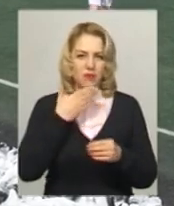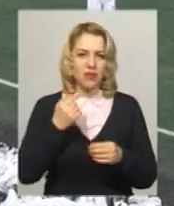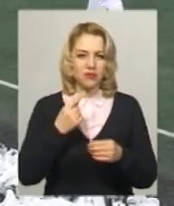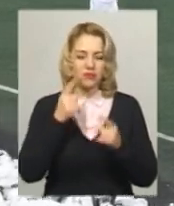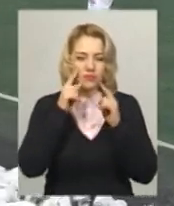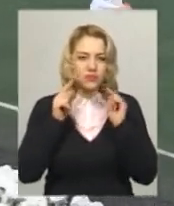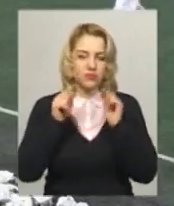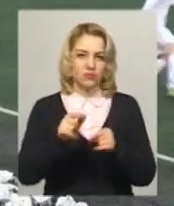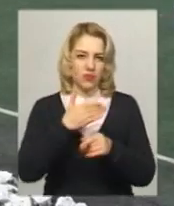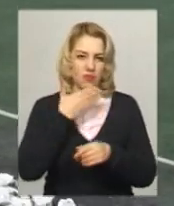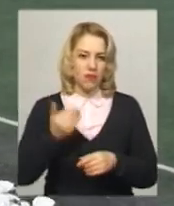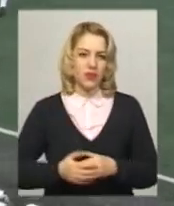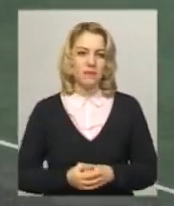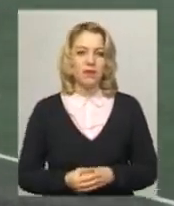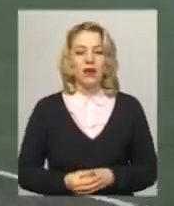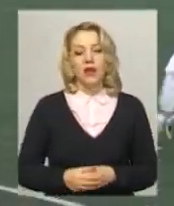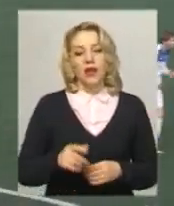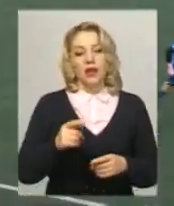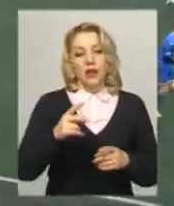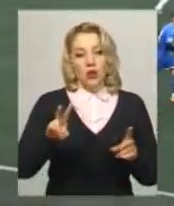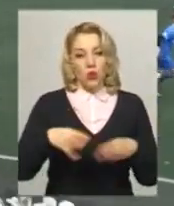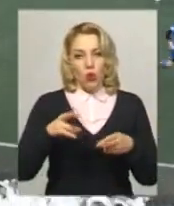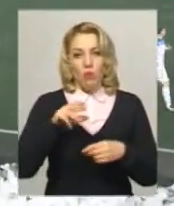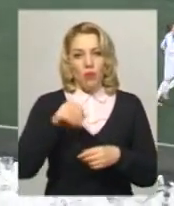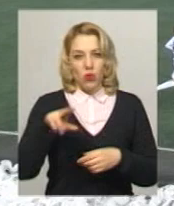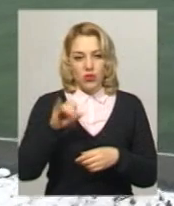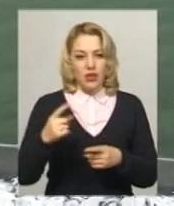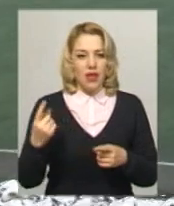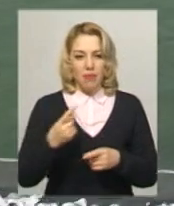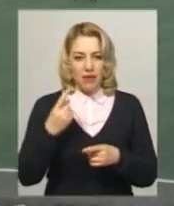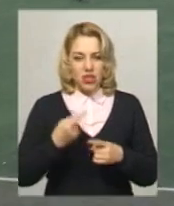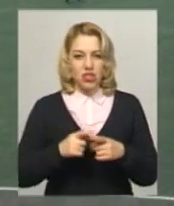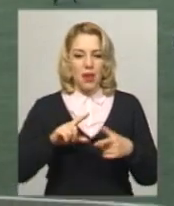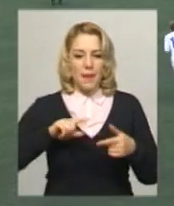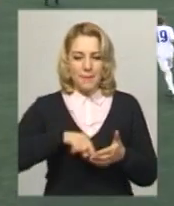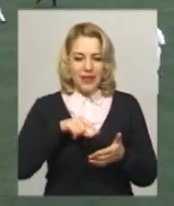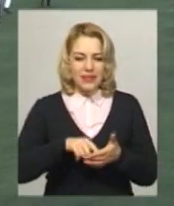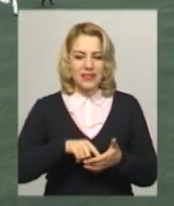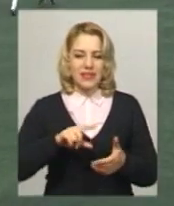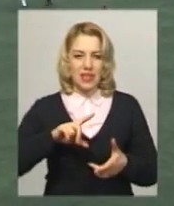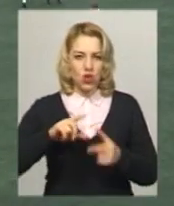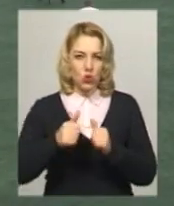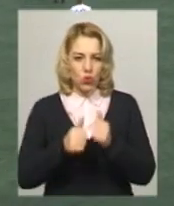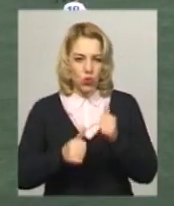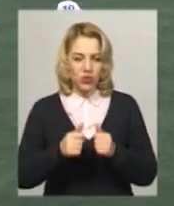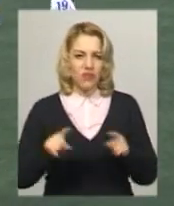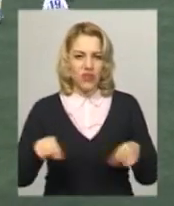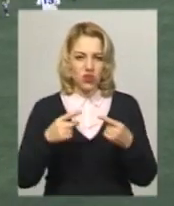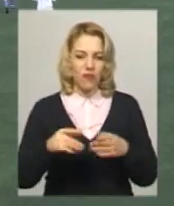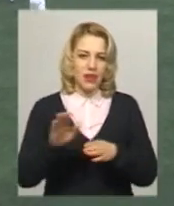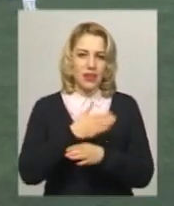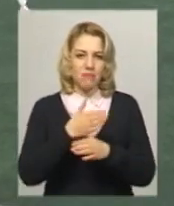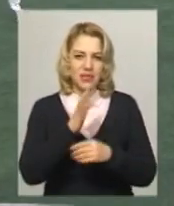віцепрезидента клубу Поділля, перший у Хмельницькому футбольний турнір кубок міського голови влаштували у міжсезонні, щоби клуби мали ще одну можливість